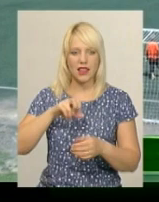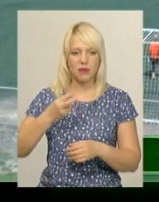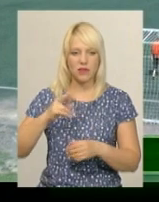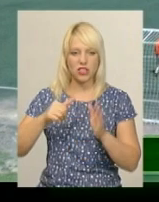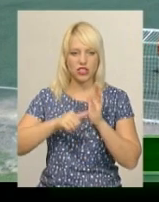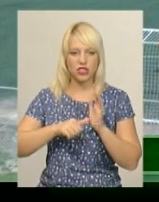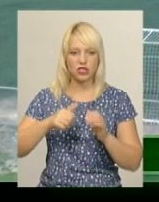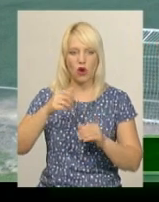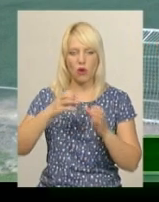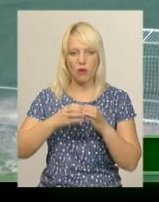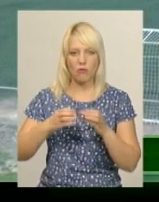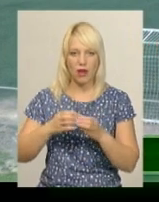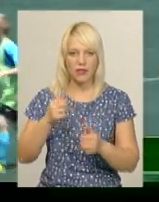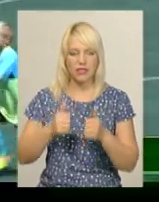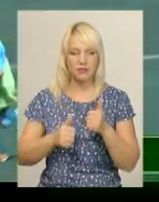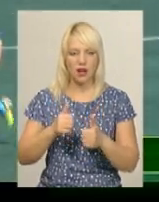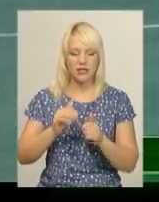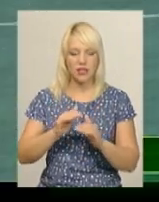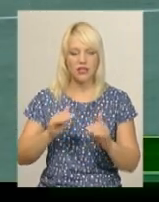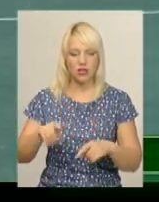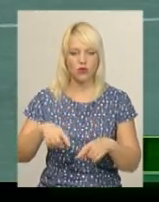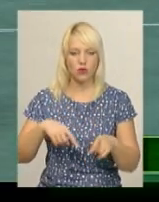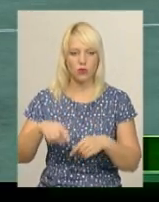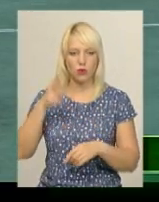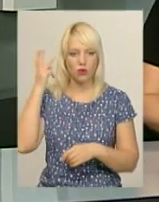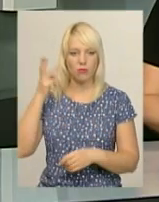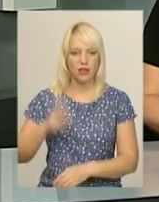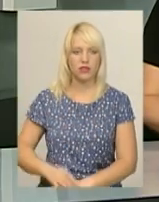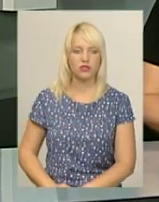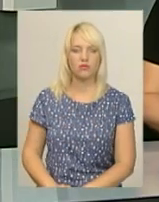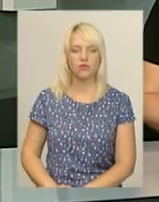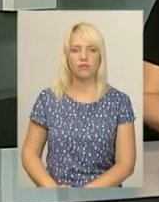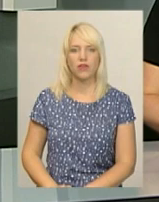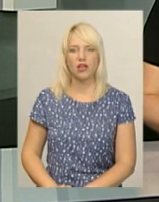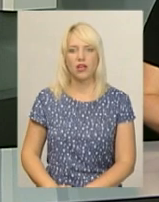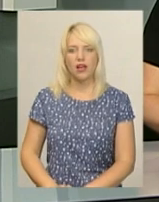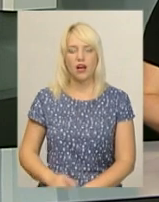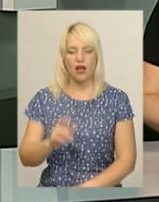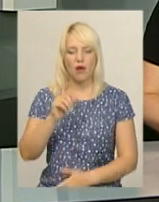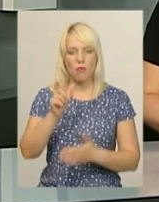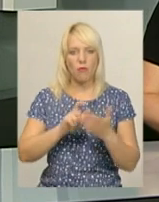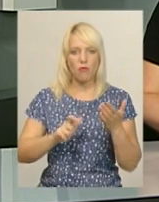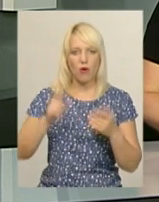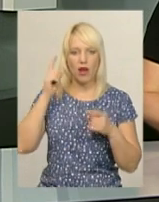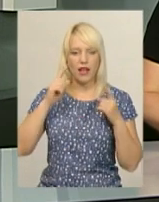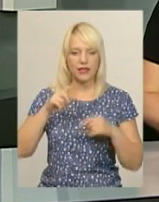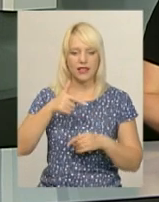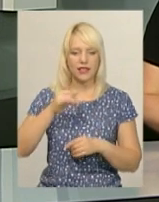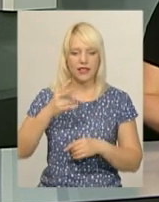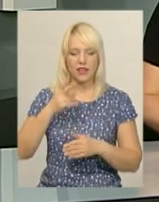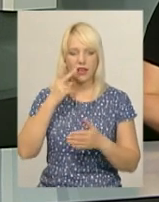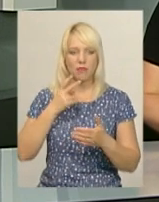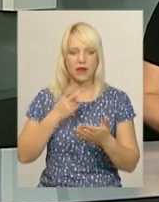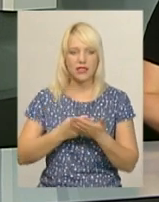змагаються за медалі дитячого турніру з футболу в Хмельницькому. Поет Павло Гірник презентував у Хмельницькому